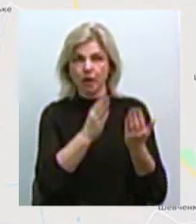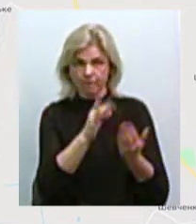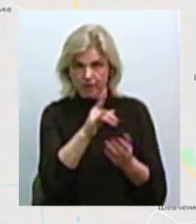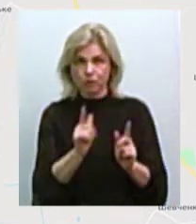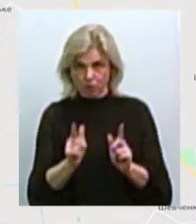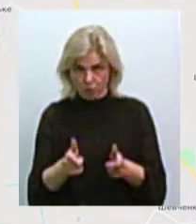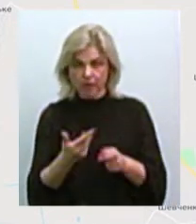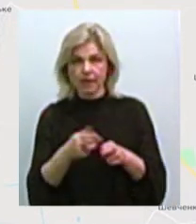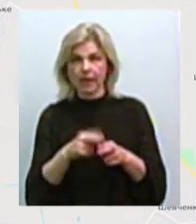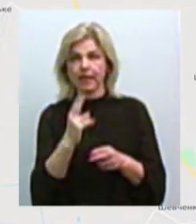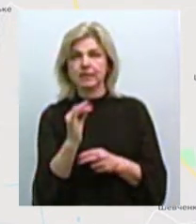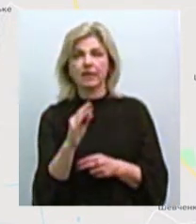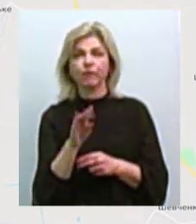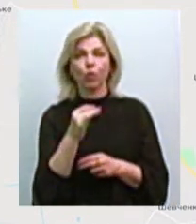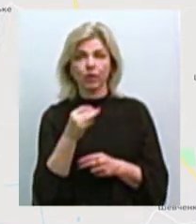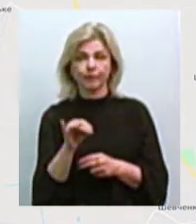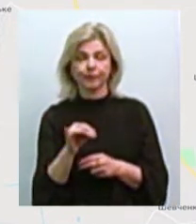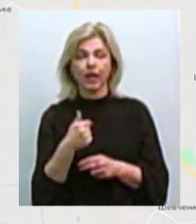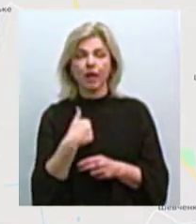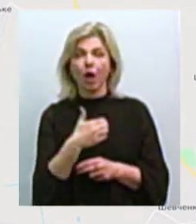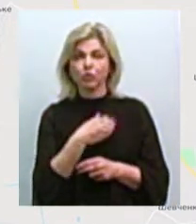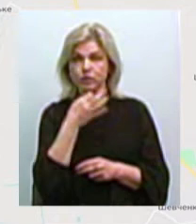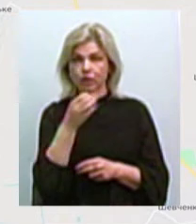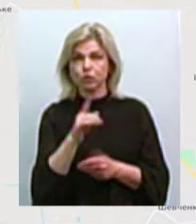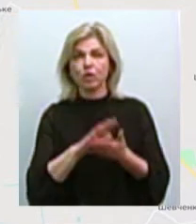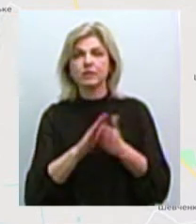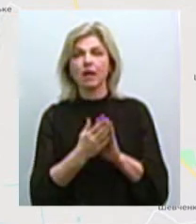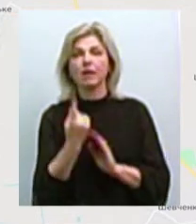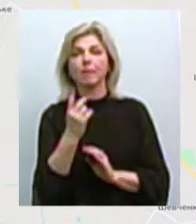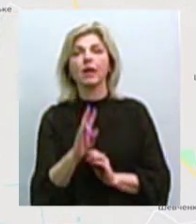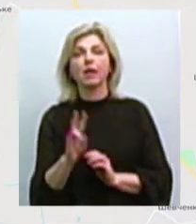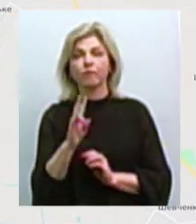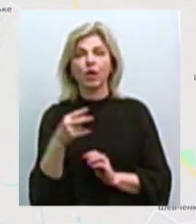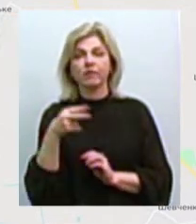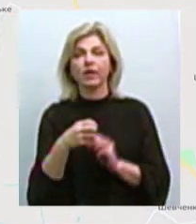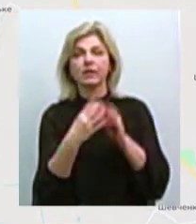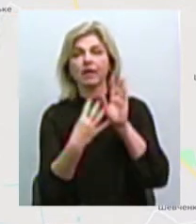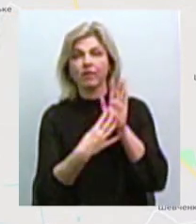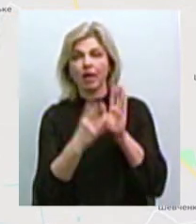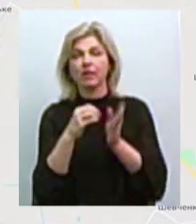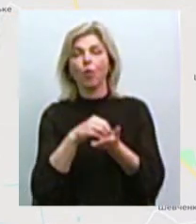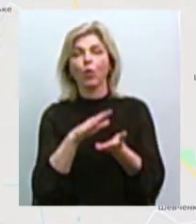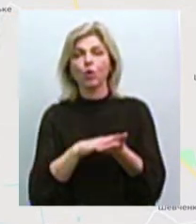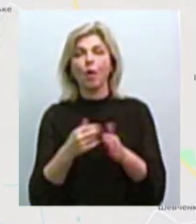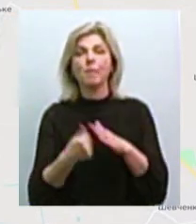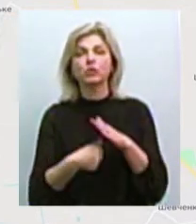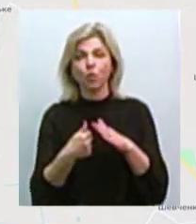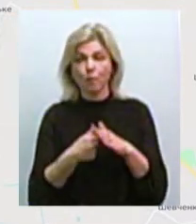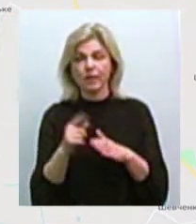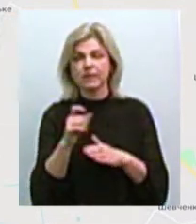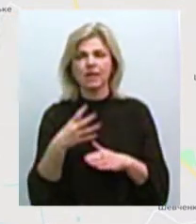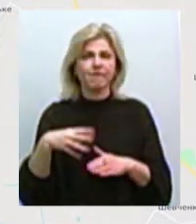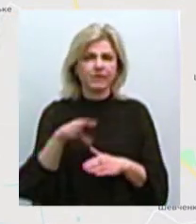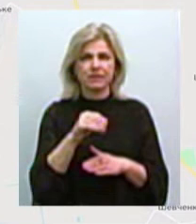хочу дати таку цифру, що станом на 1 листопада 2019 року на обліку бездомних за всі роки в нашому